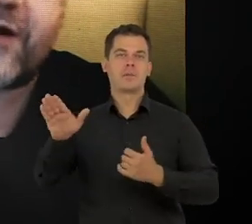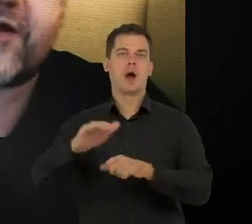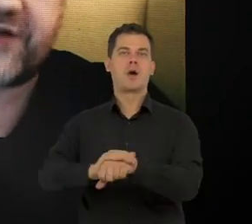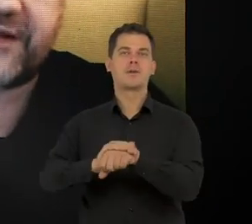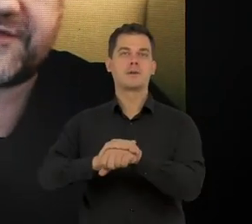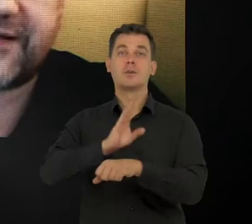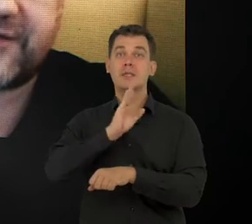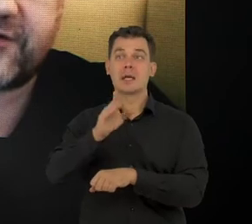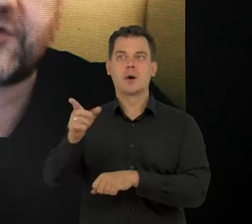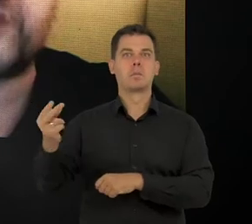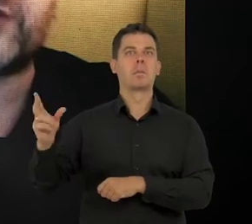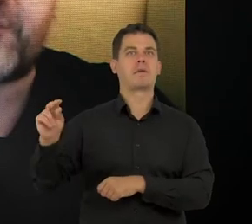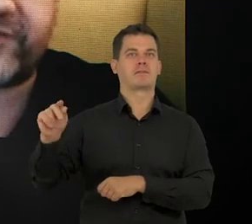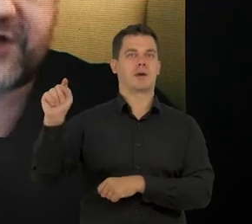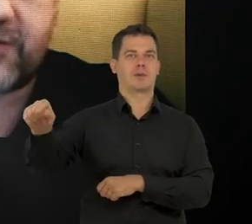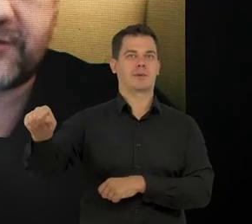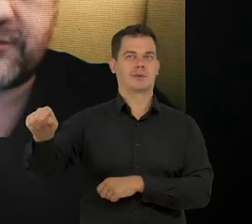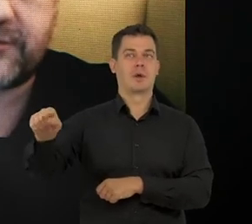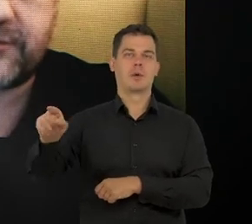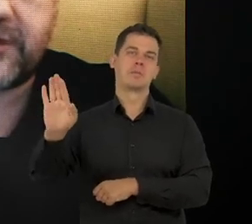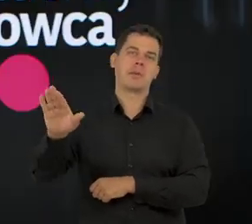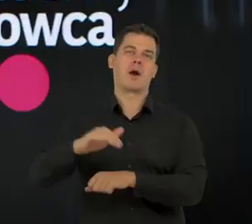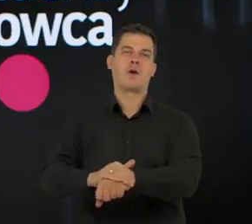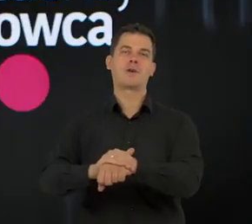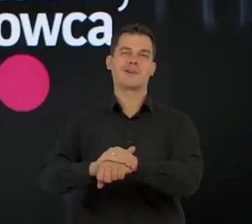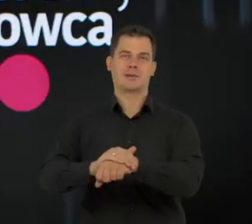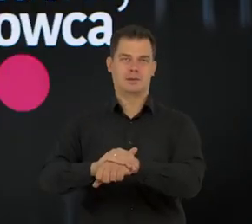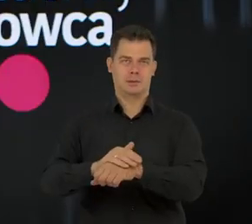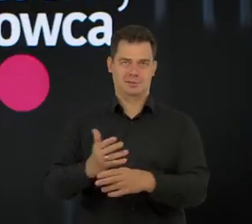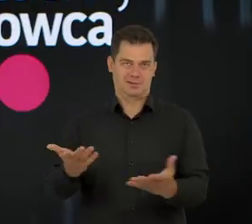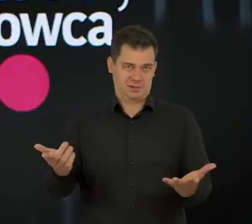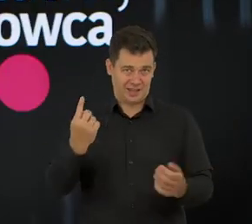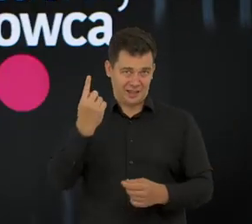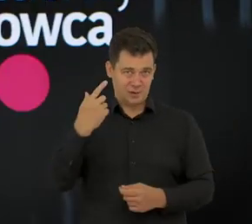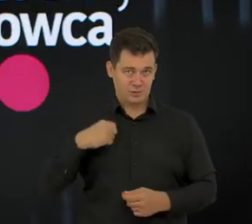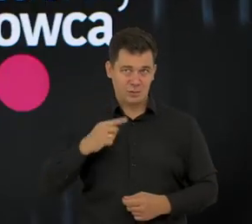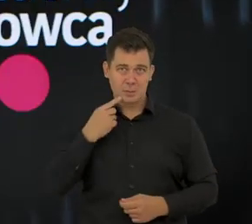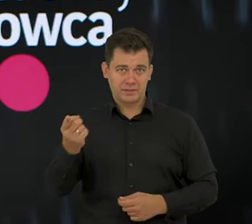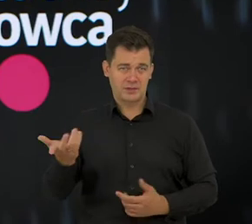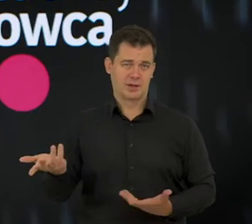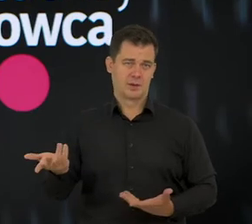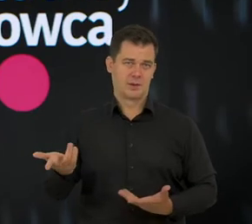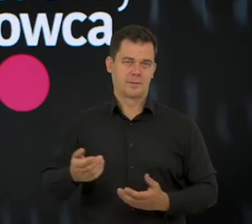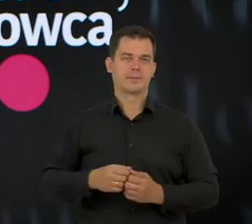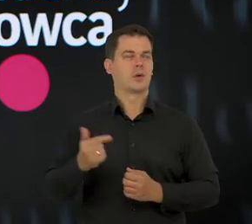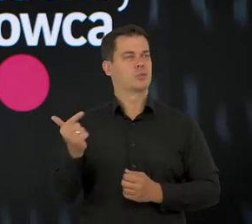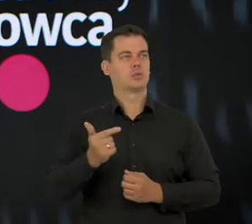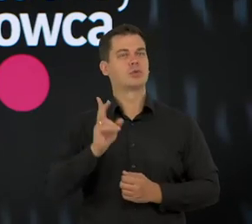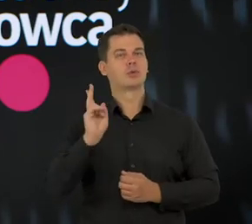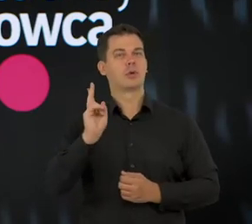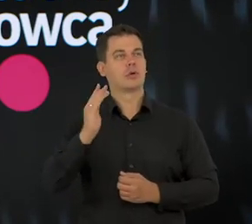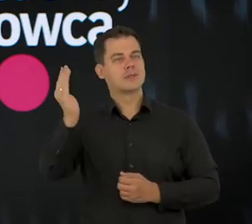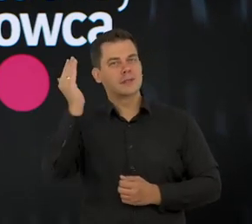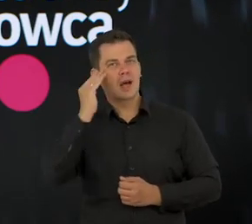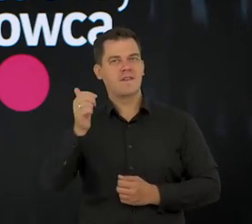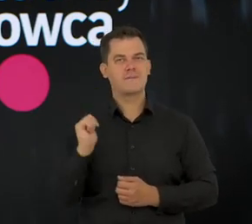on ma koleżankę w Stanach Zjednoczonych, która mu powiedziała. Tak, czyli musimy wypracować standardy, a tak naprawdę tym standardem jest to, żeby